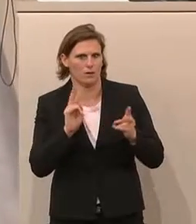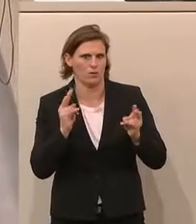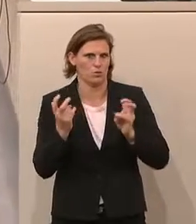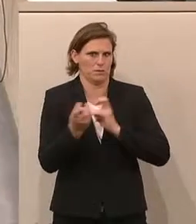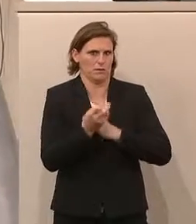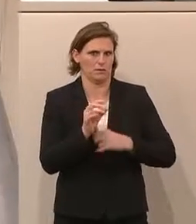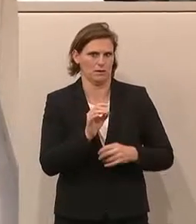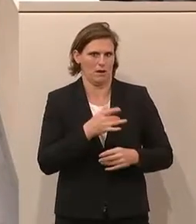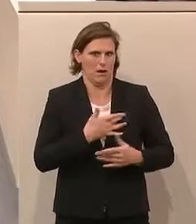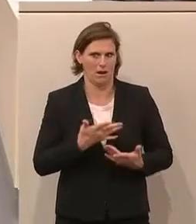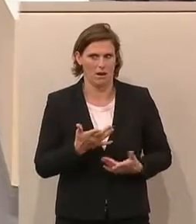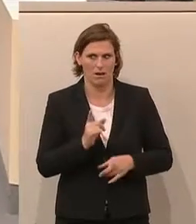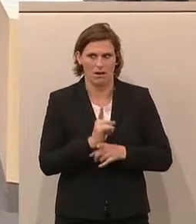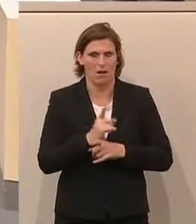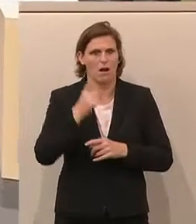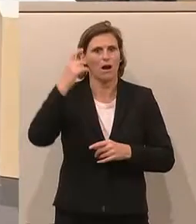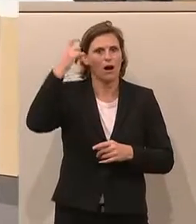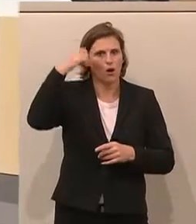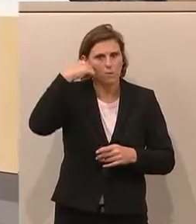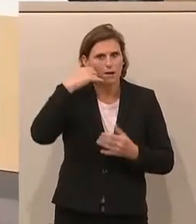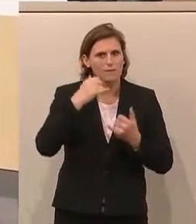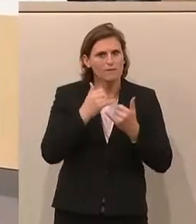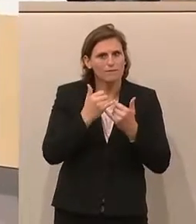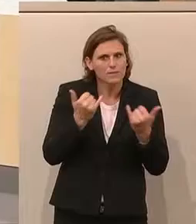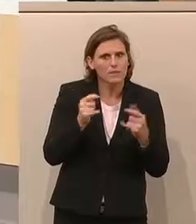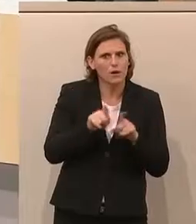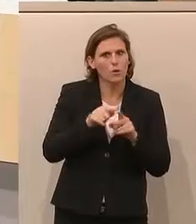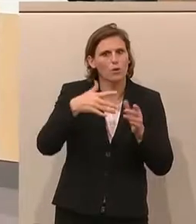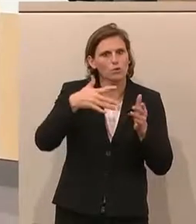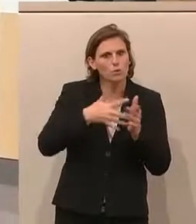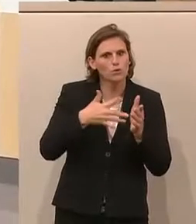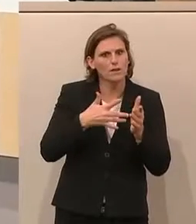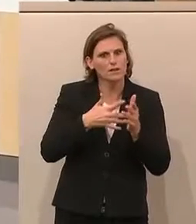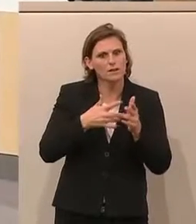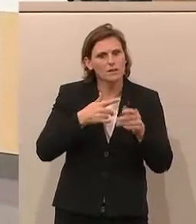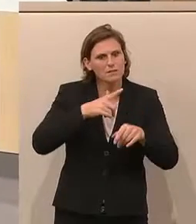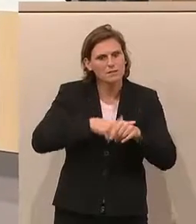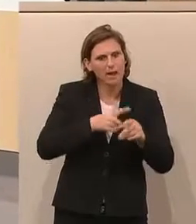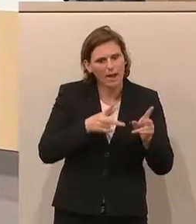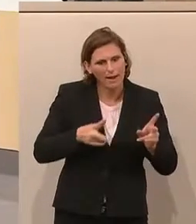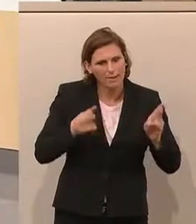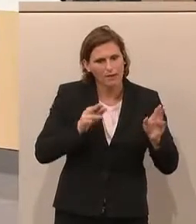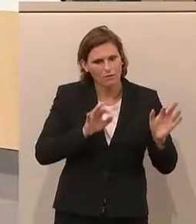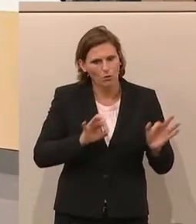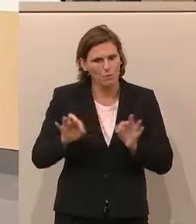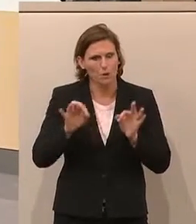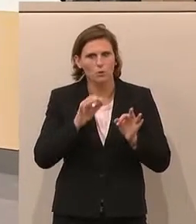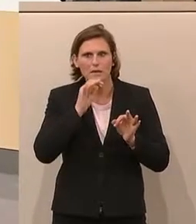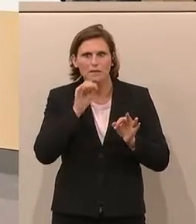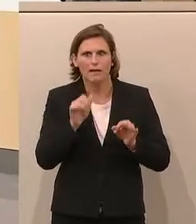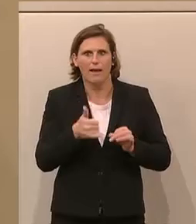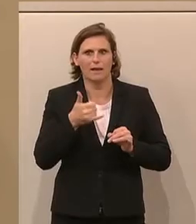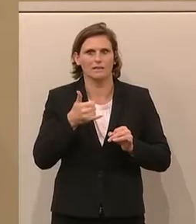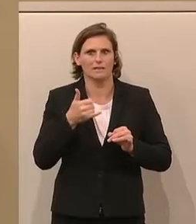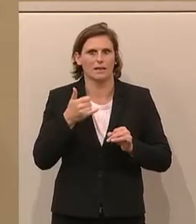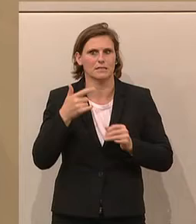Und mit realistisch umsetzen meine ich auch die notwendige Vorbereitungsphase. So tritt das Gesetz nicht mit 1. September